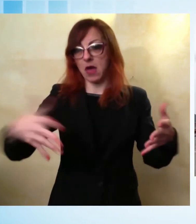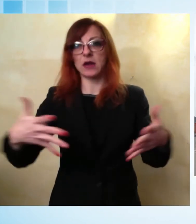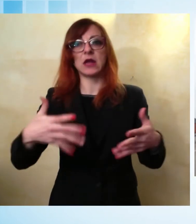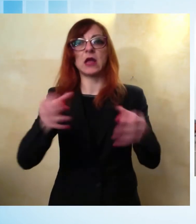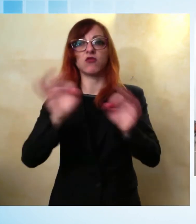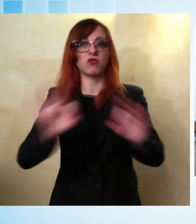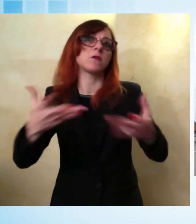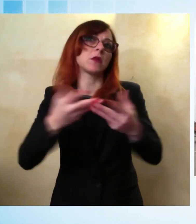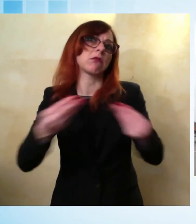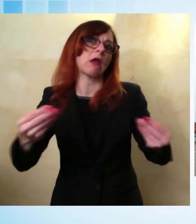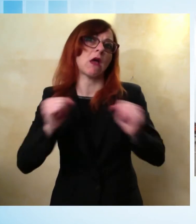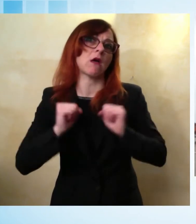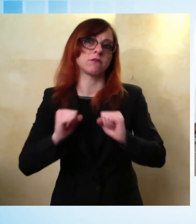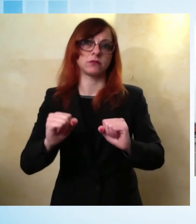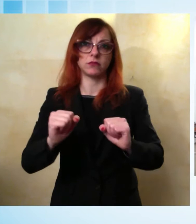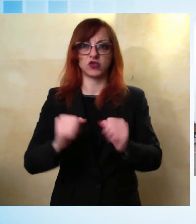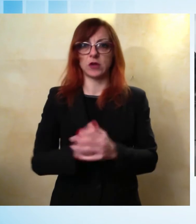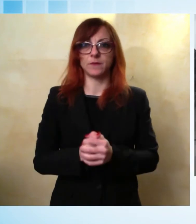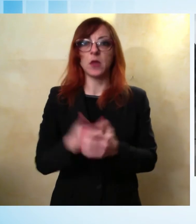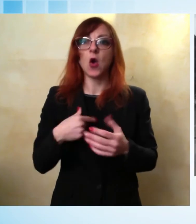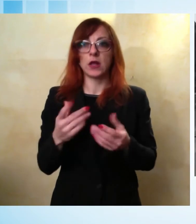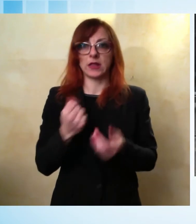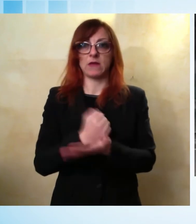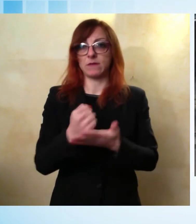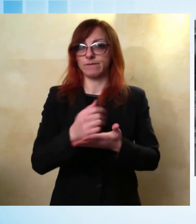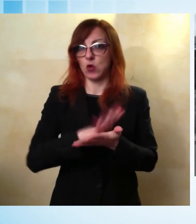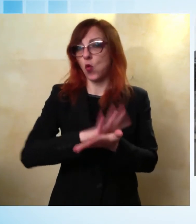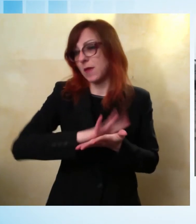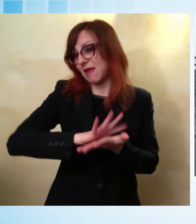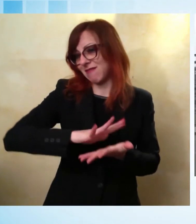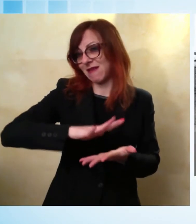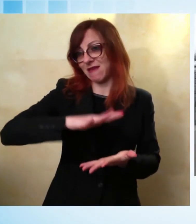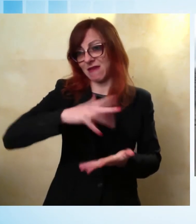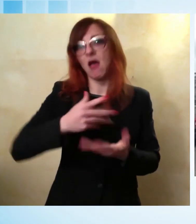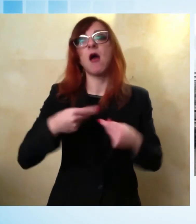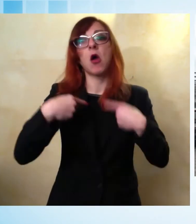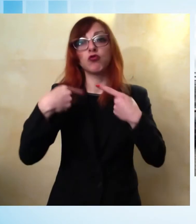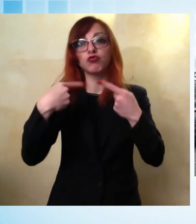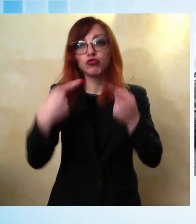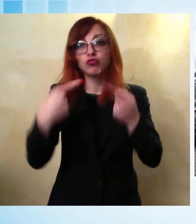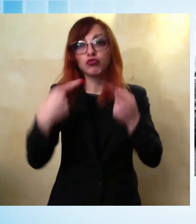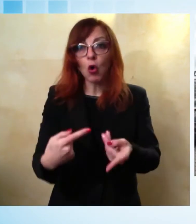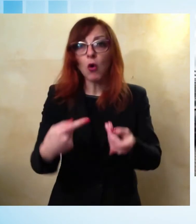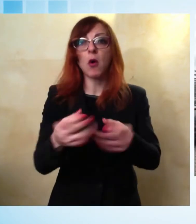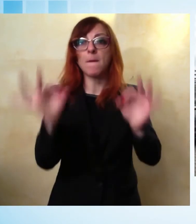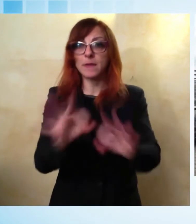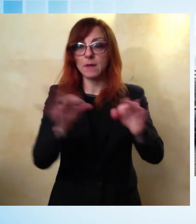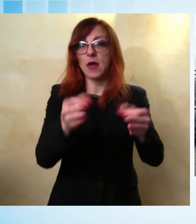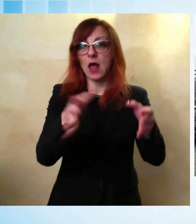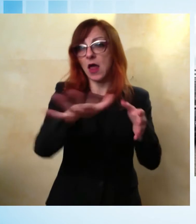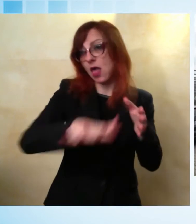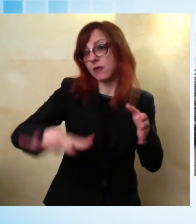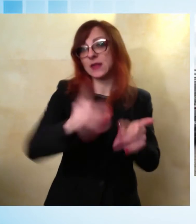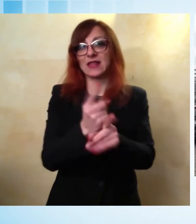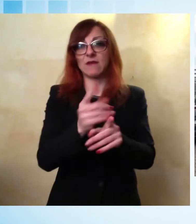Adesso ci sono da sbrigare gli aspetti burocratici e poi si passerà al vero e proprio allestimento degli spazi che prevede una sala di preparazione al